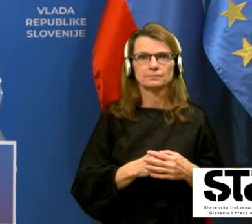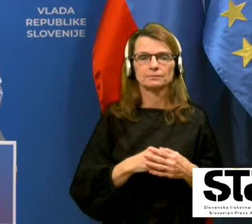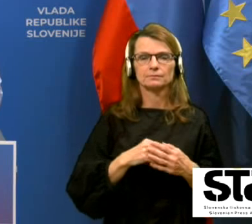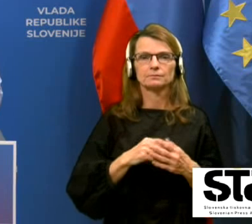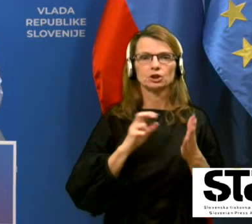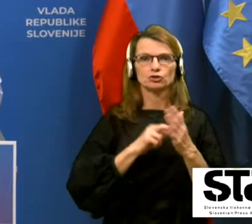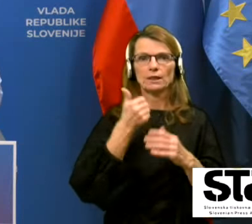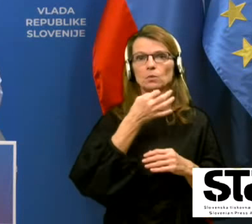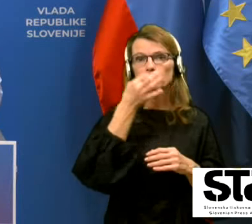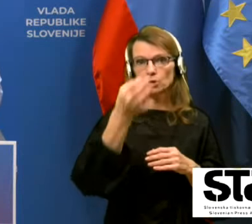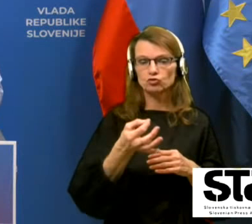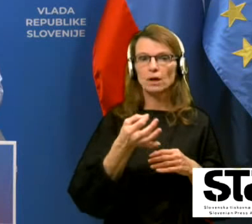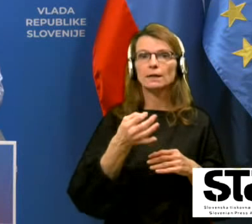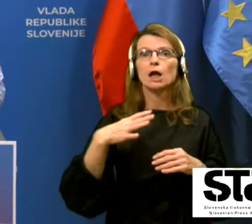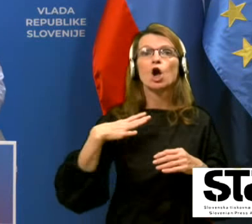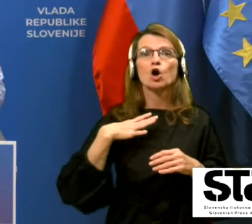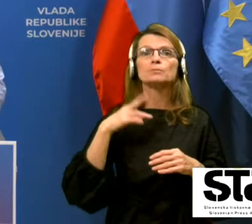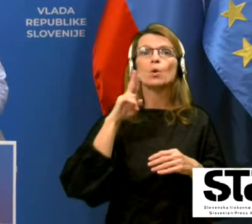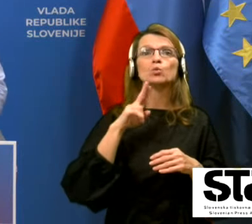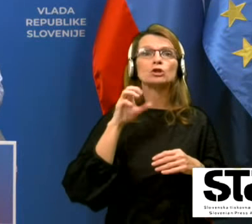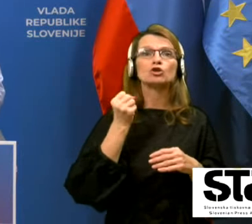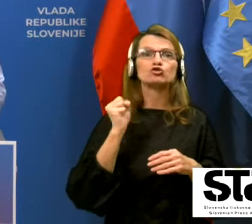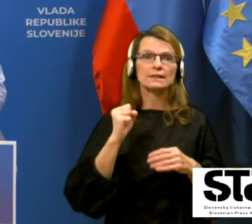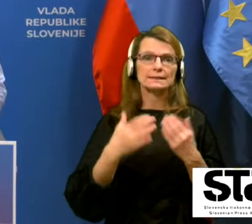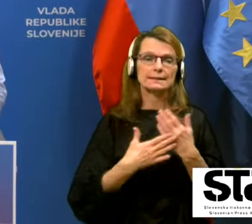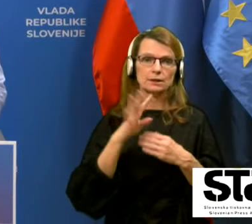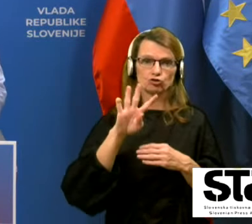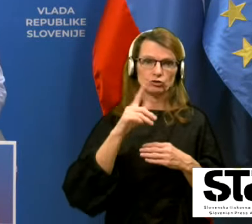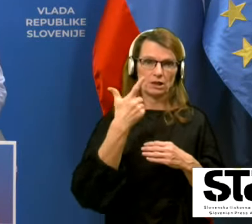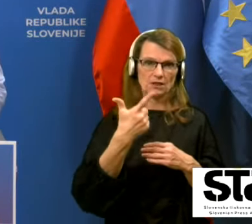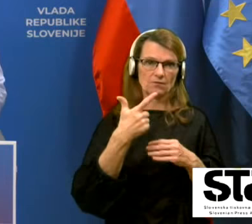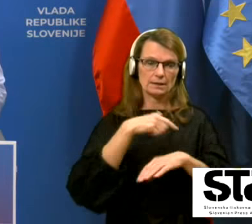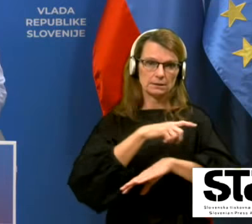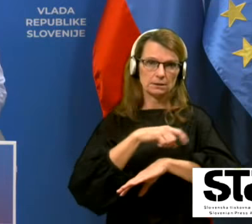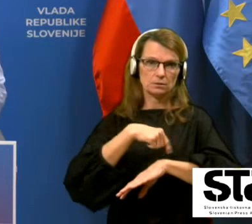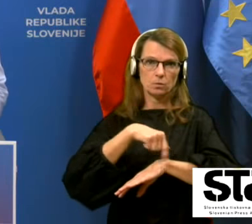Še eno vprašanje. Ima gospod Ubrška Šesten za 24 ur.